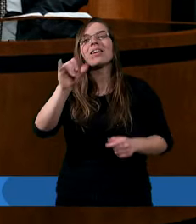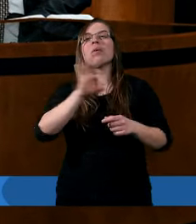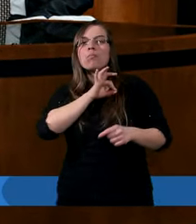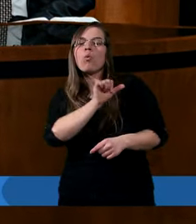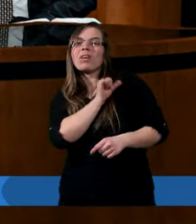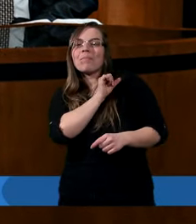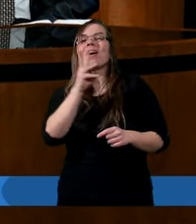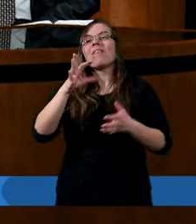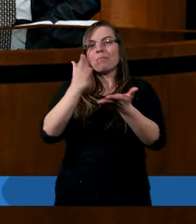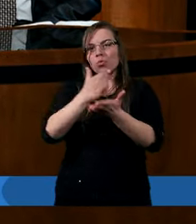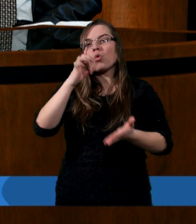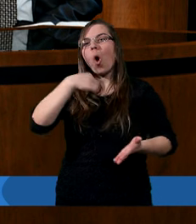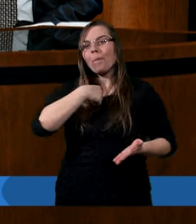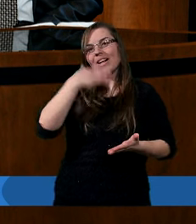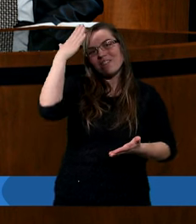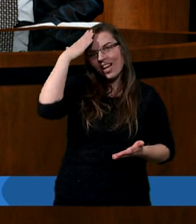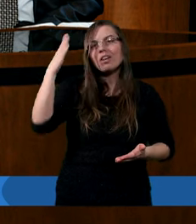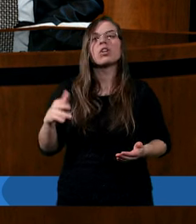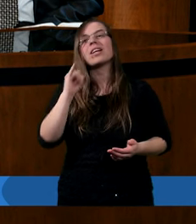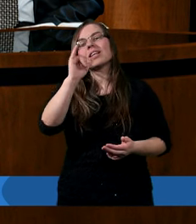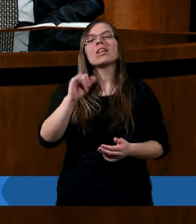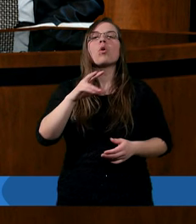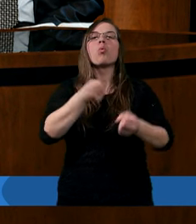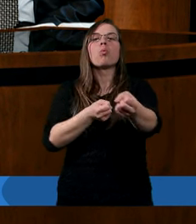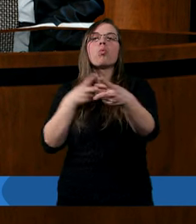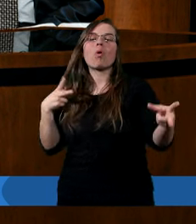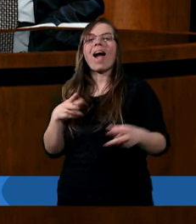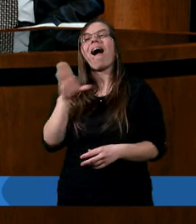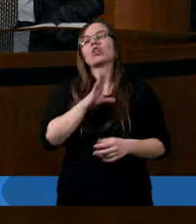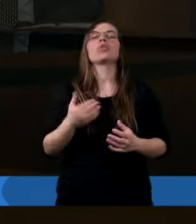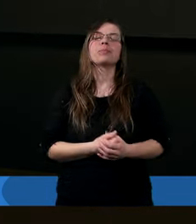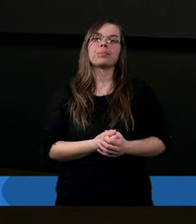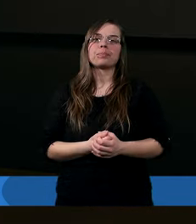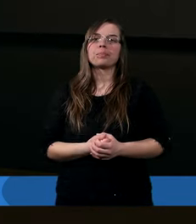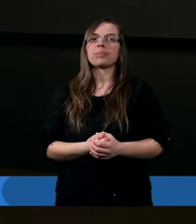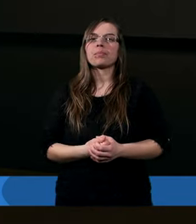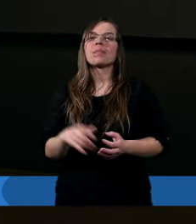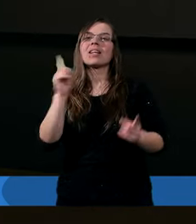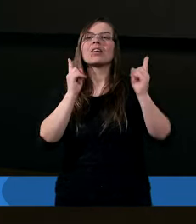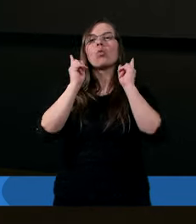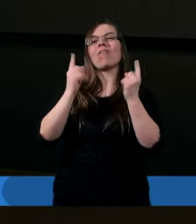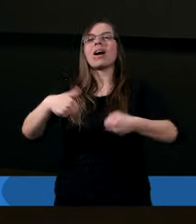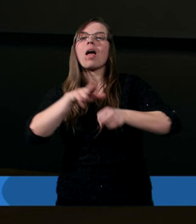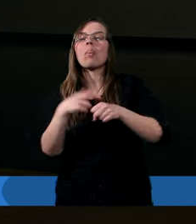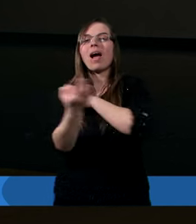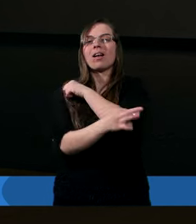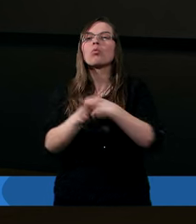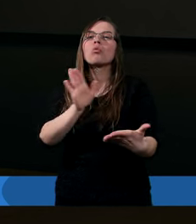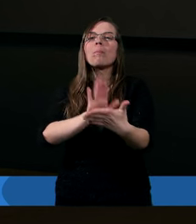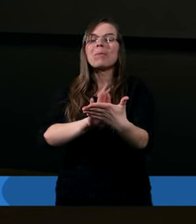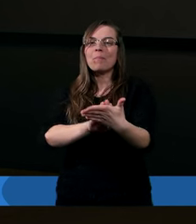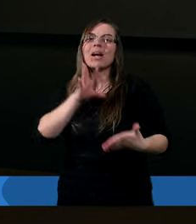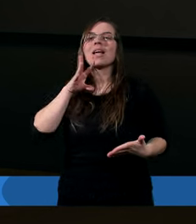mój imiennik, a więc już o mnie wiecie, i Łukasz. Z uwagi na studium